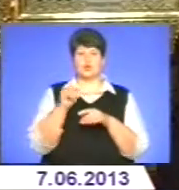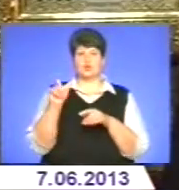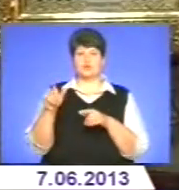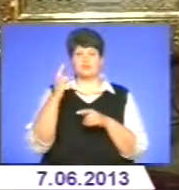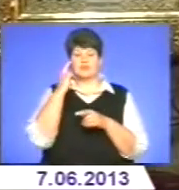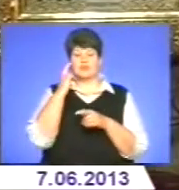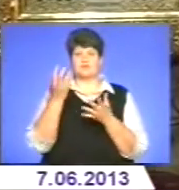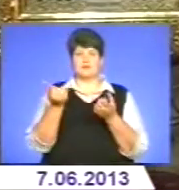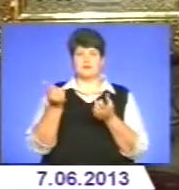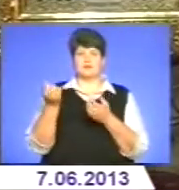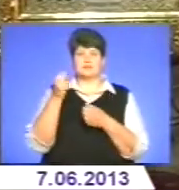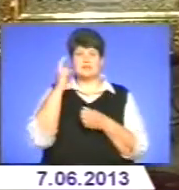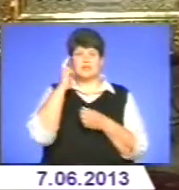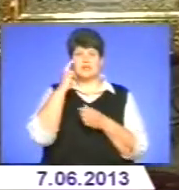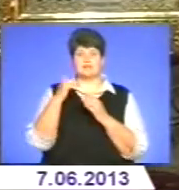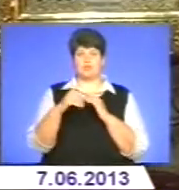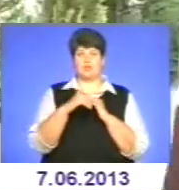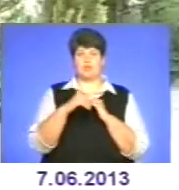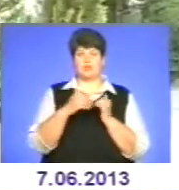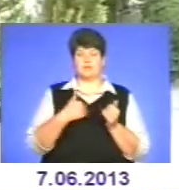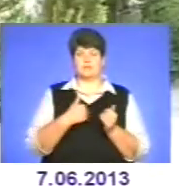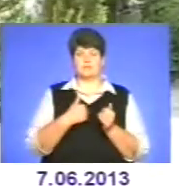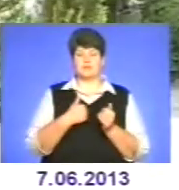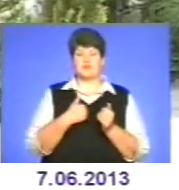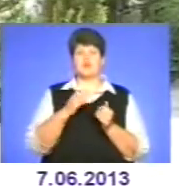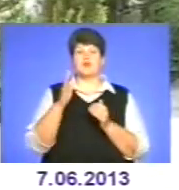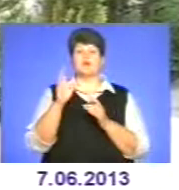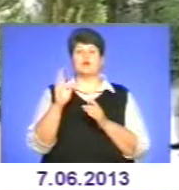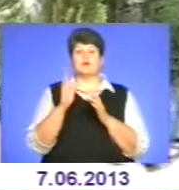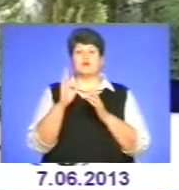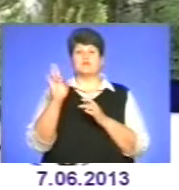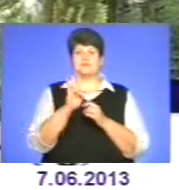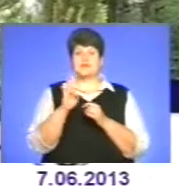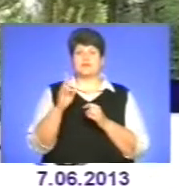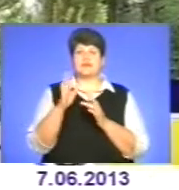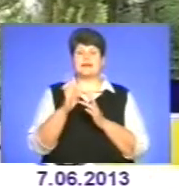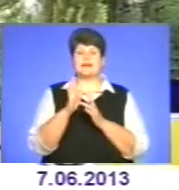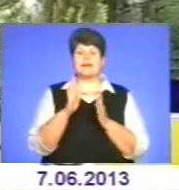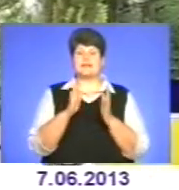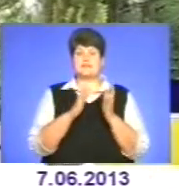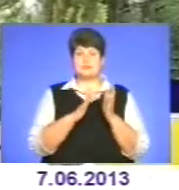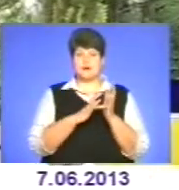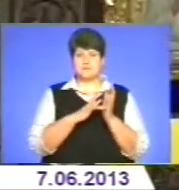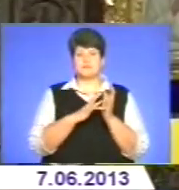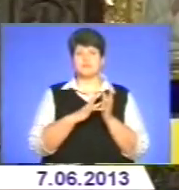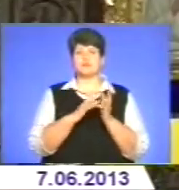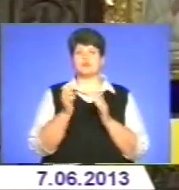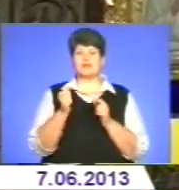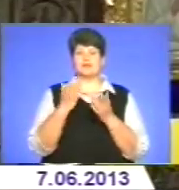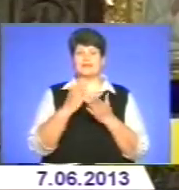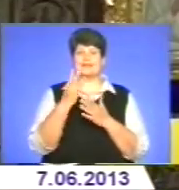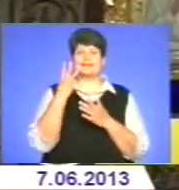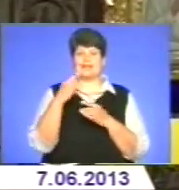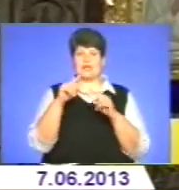в основному з Києва помогли. У церкві Різдва Христового, що у Тернополі, є три стілюючих ікони. Серед них